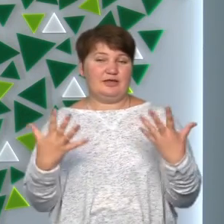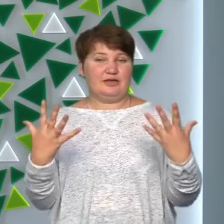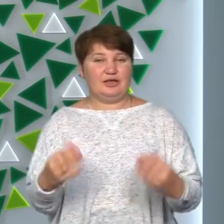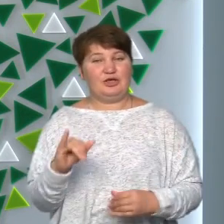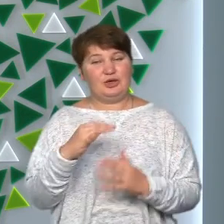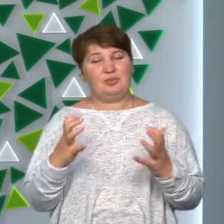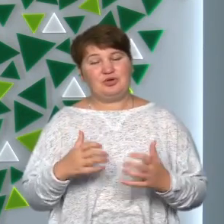бережіть себе.